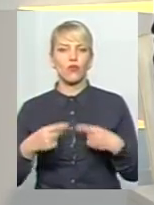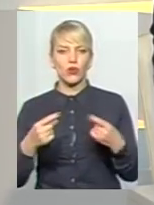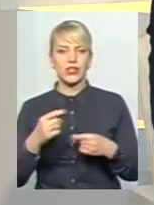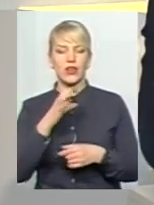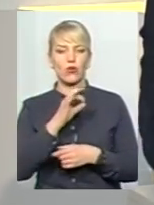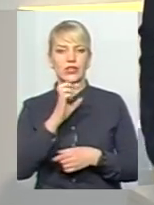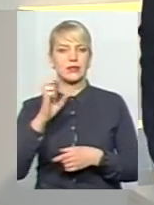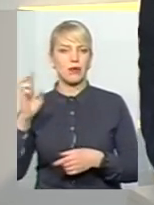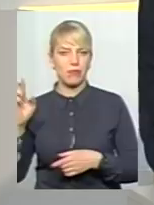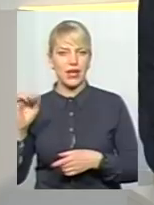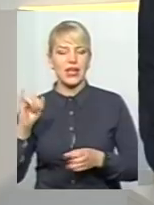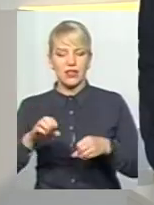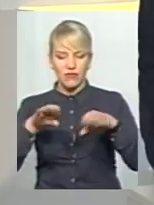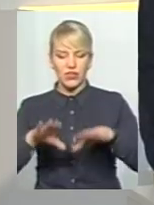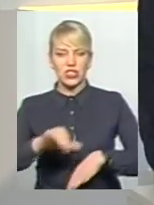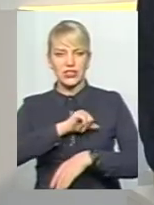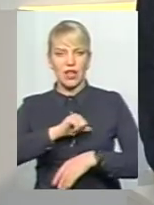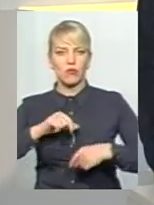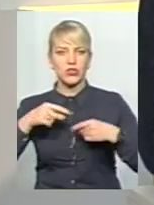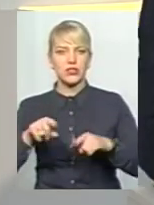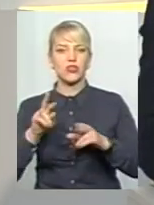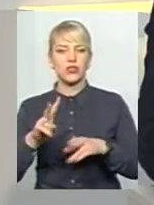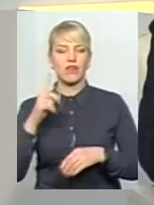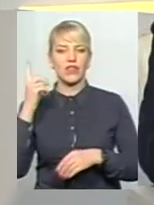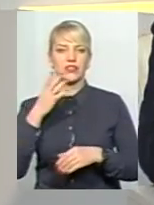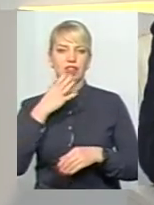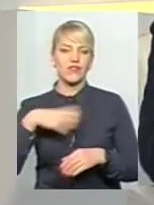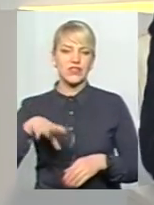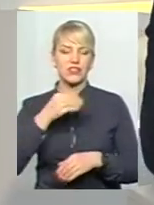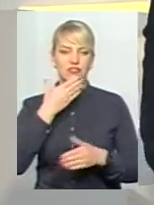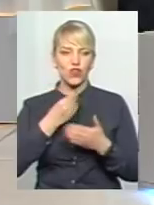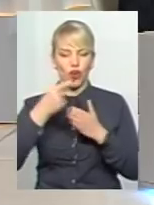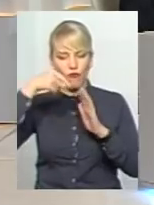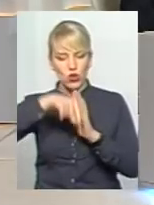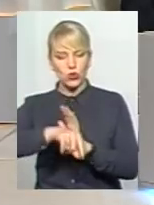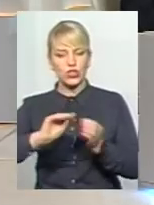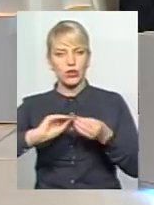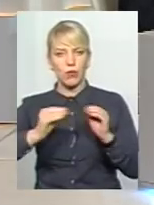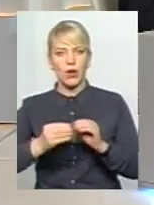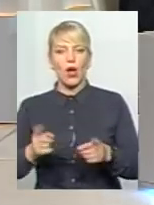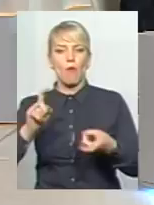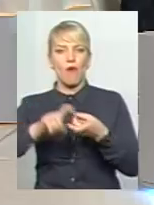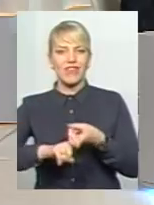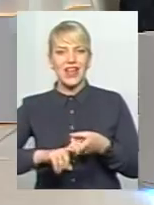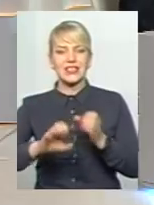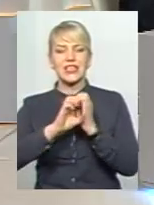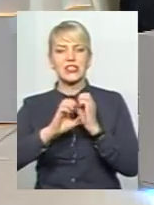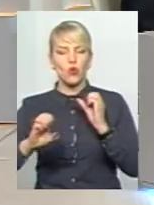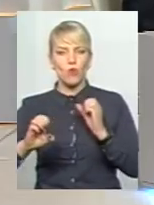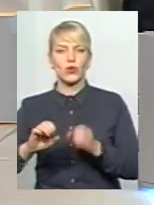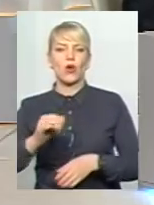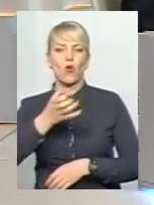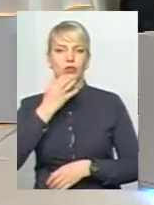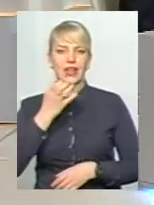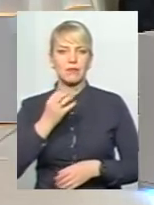будинку і вирішення самостійно, так як власники усіх своїх внутрішніх проблем, пов'язаних з комунікаціями, з утепленням, з